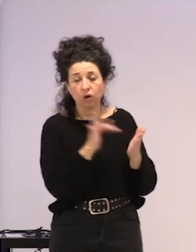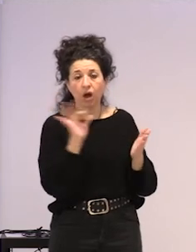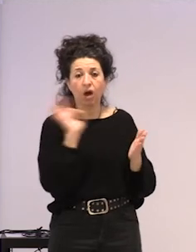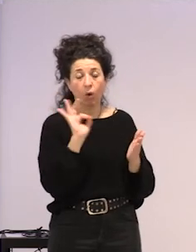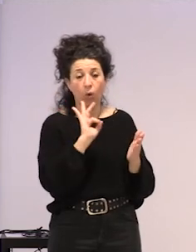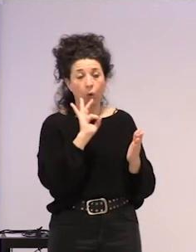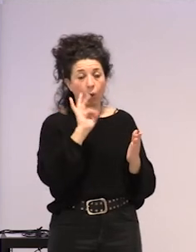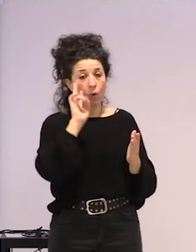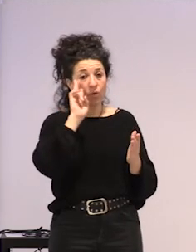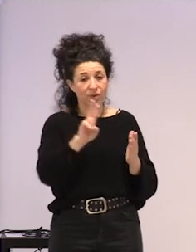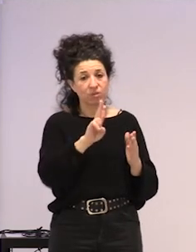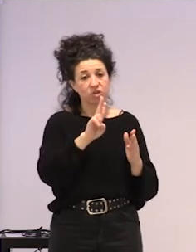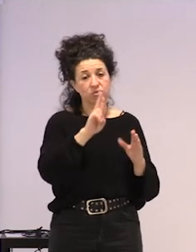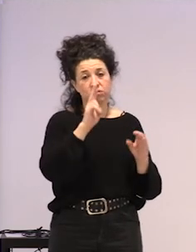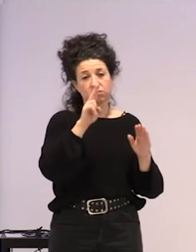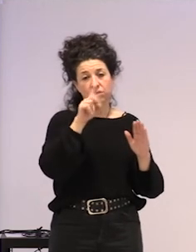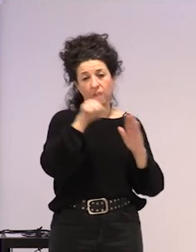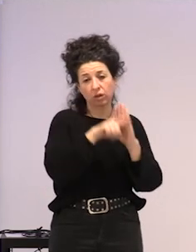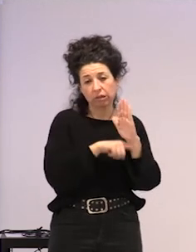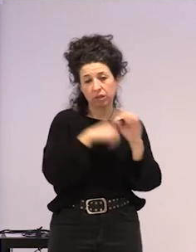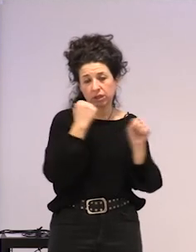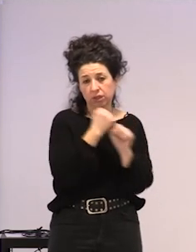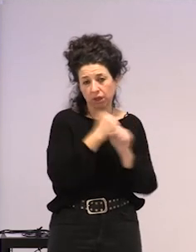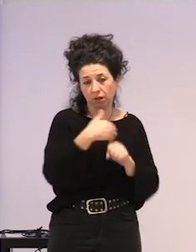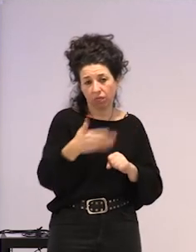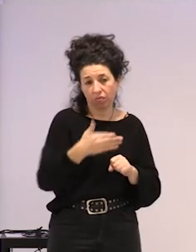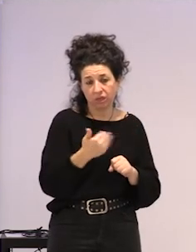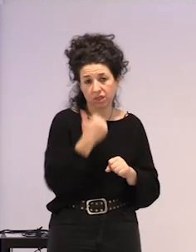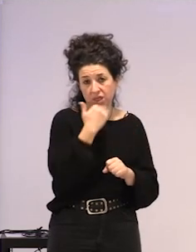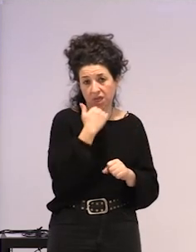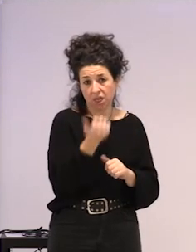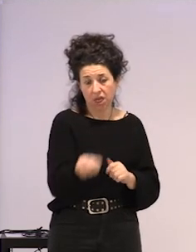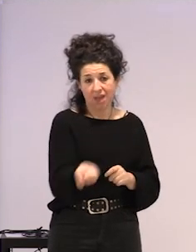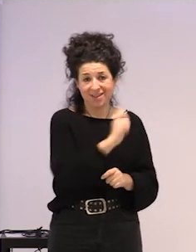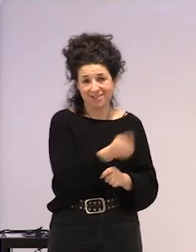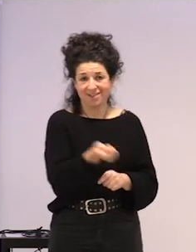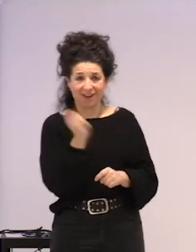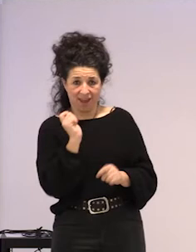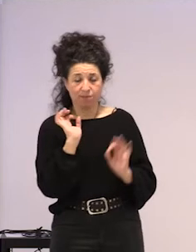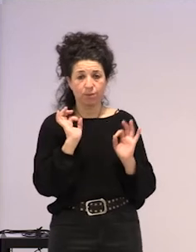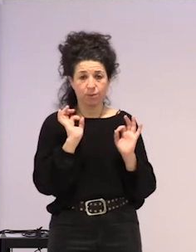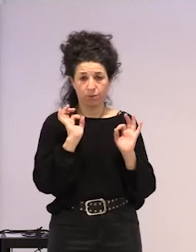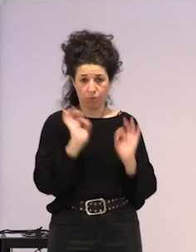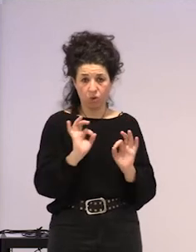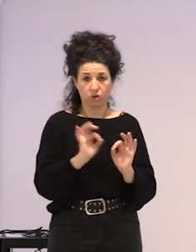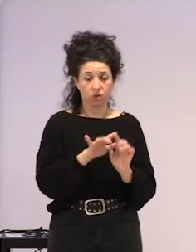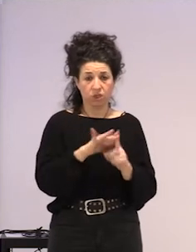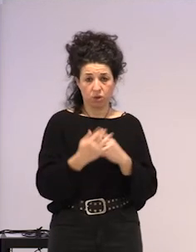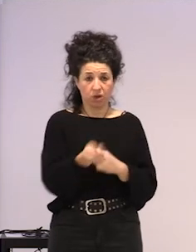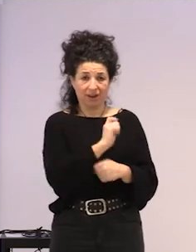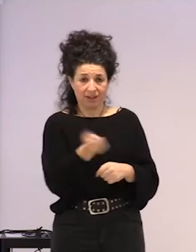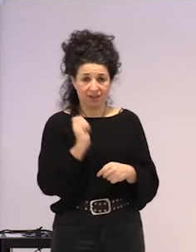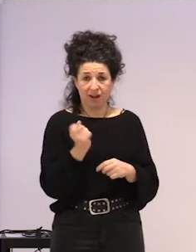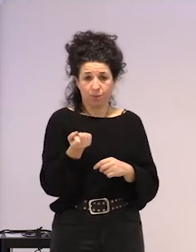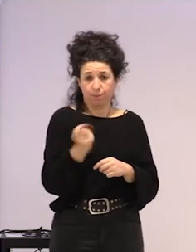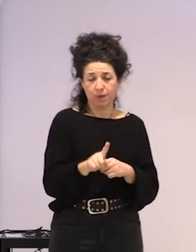ditugun, lan egoera, eskazak, askotan, sasi esklabotza, edo esklabotza, egoerak ikusten ditugunak, ez,